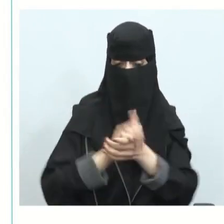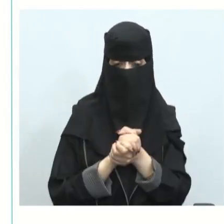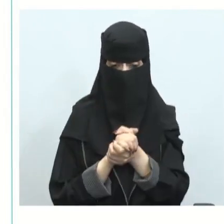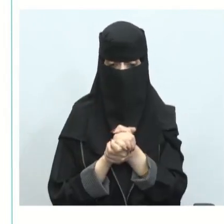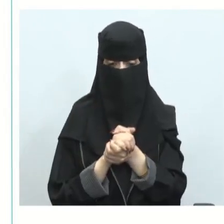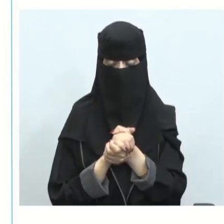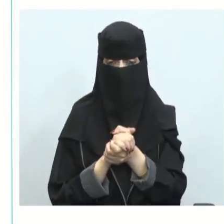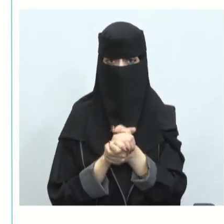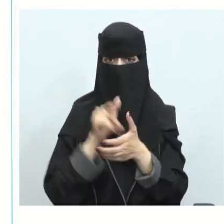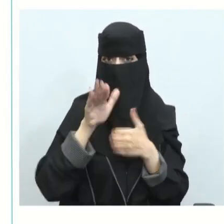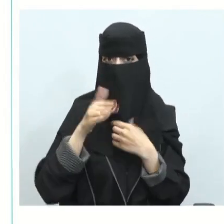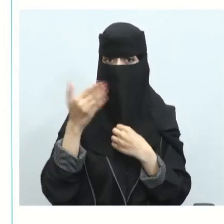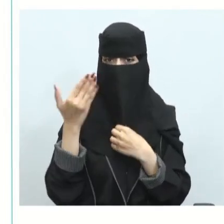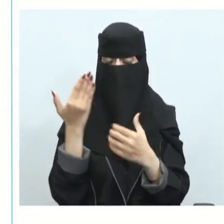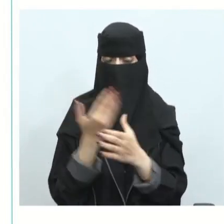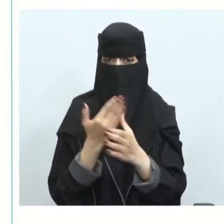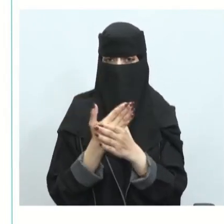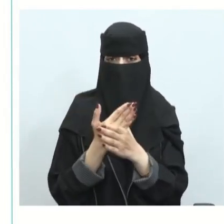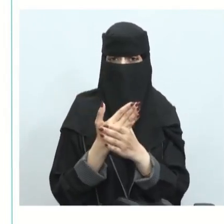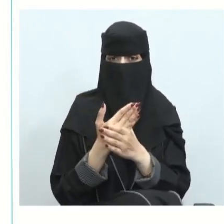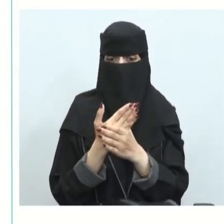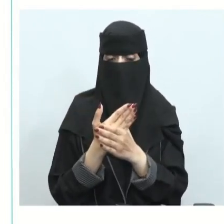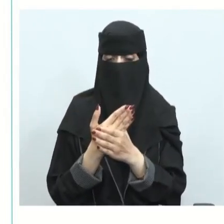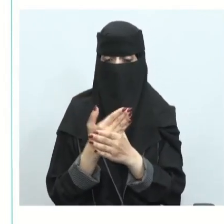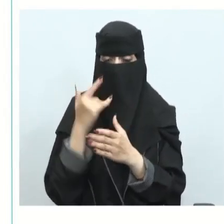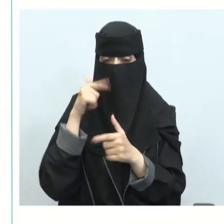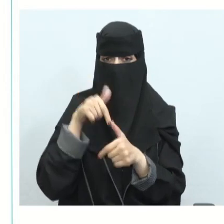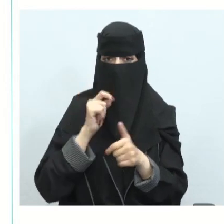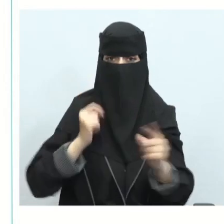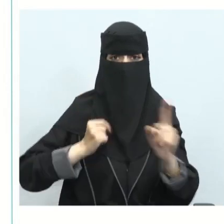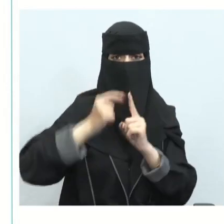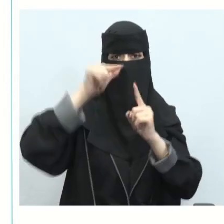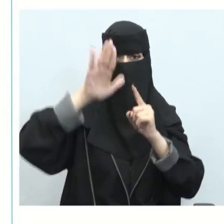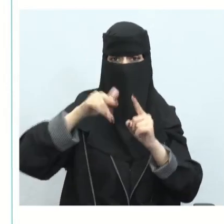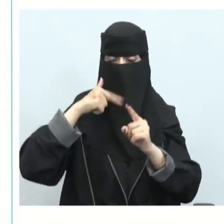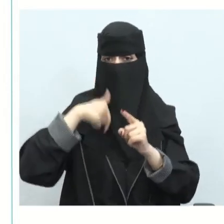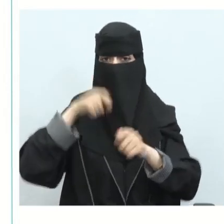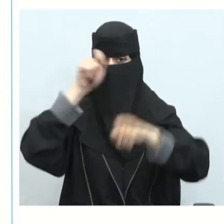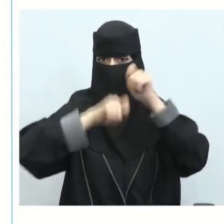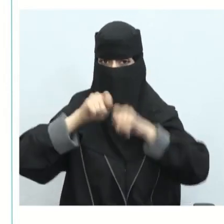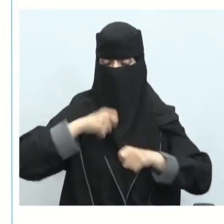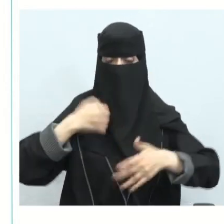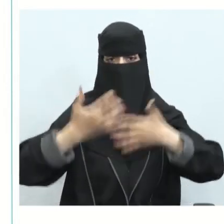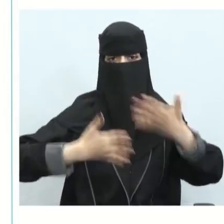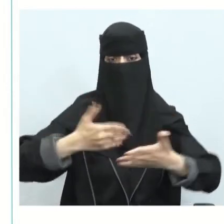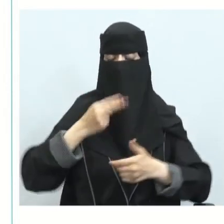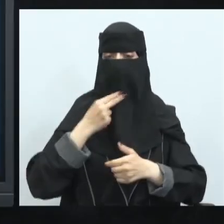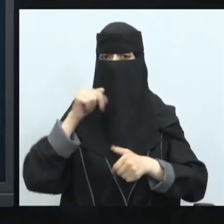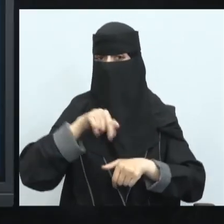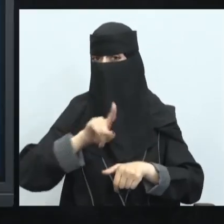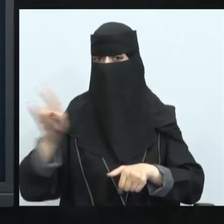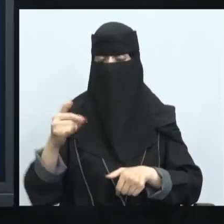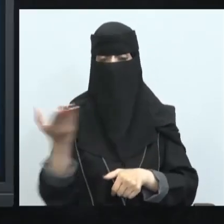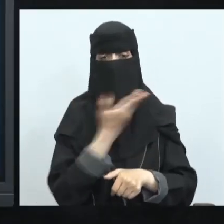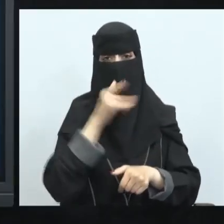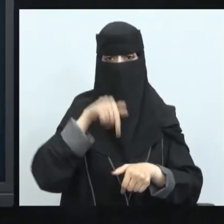الانبعاثات الصفرية الصادرة من الطاقة بمعنى أن نستخدم الطاقة النظيفة التي لا يكون لها تأثير على